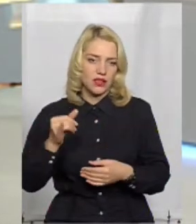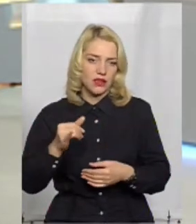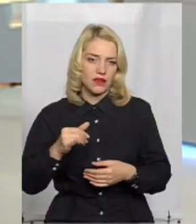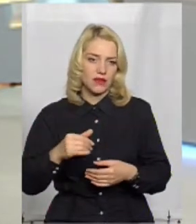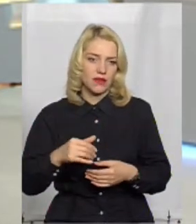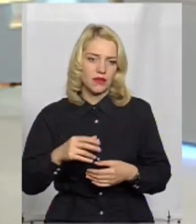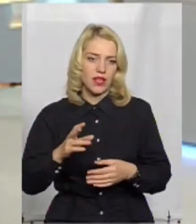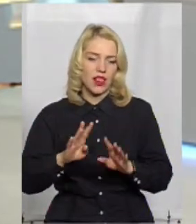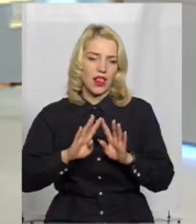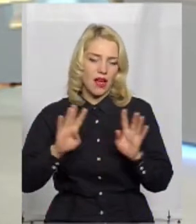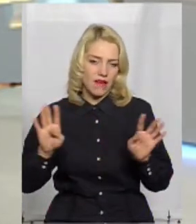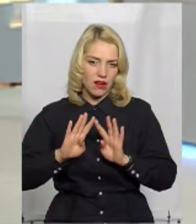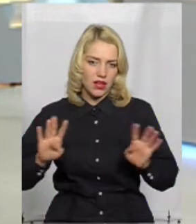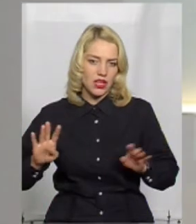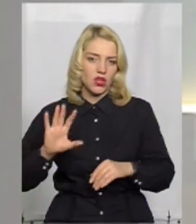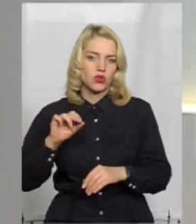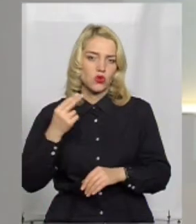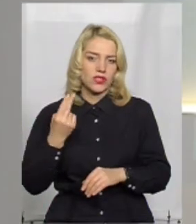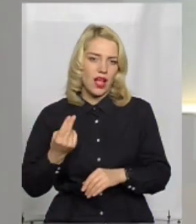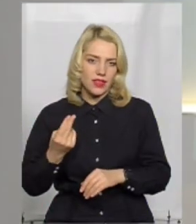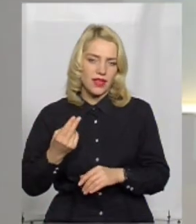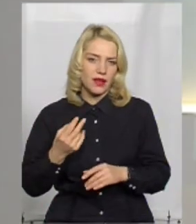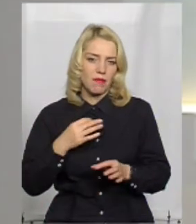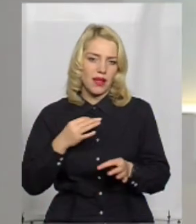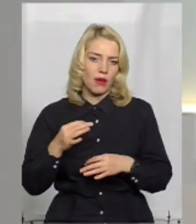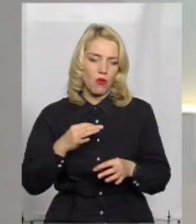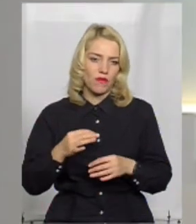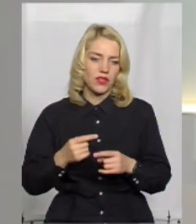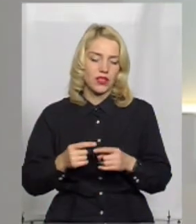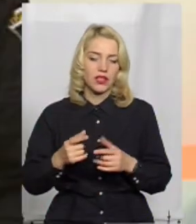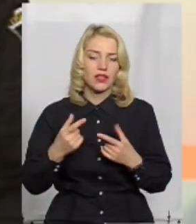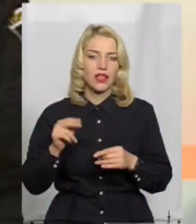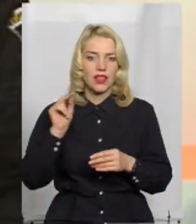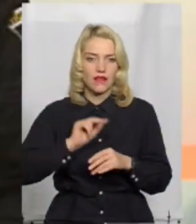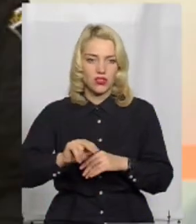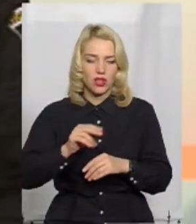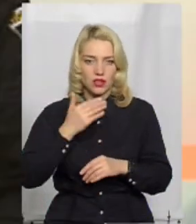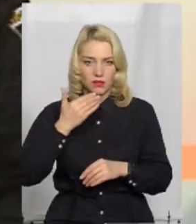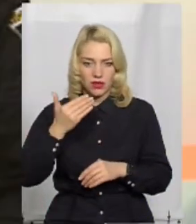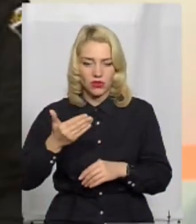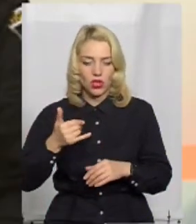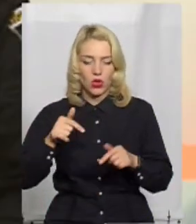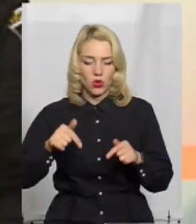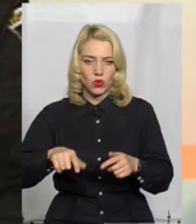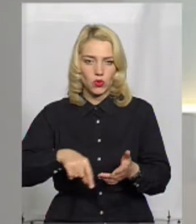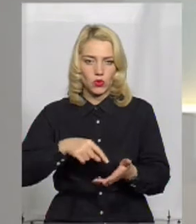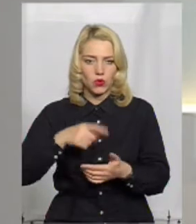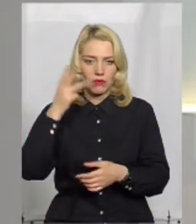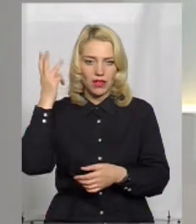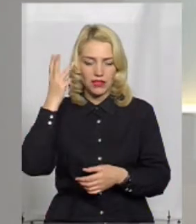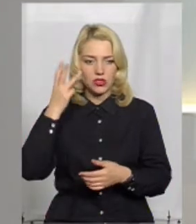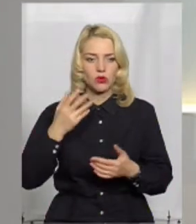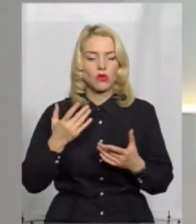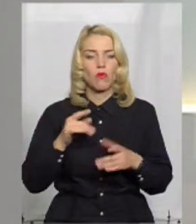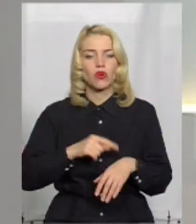лавах соціальної перемовники. А де навчання проходить? Тут, у Хмельницькому, у місті Хмельницькому, так. А по часу скільки